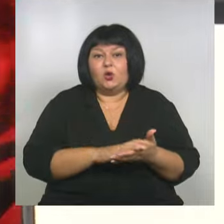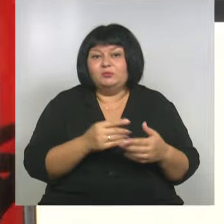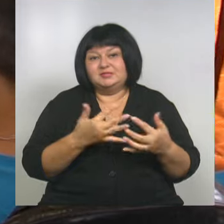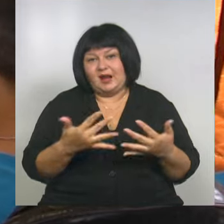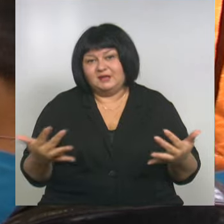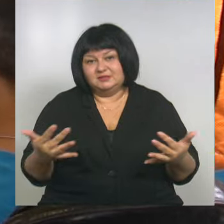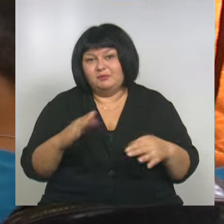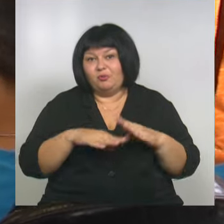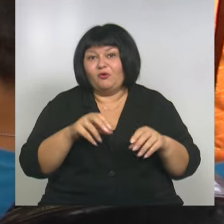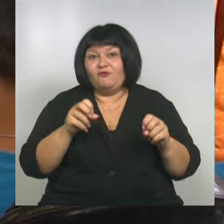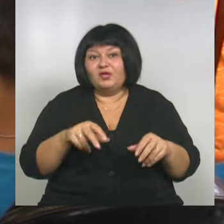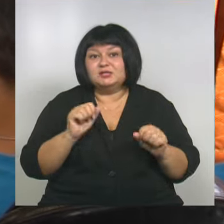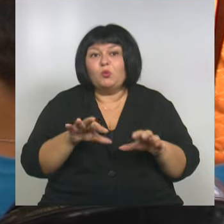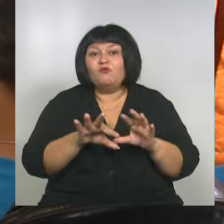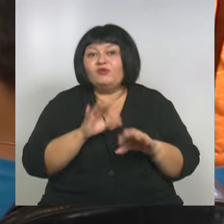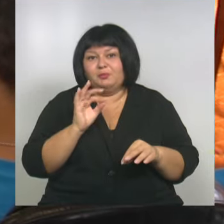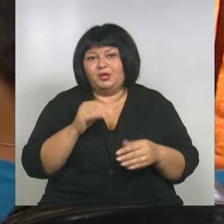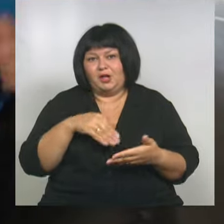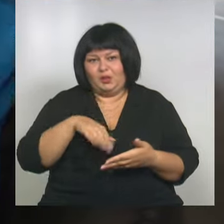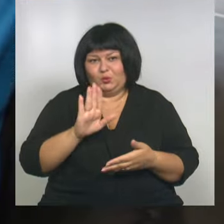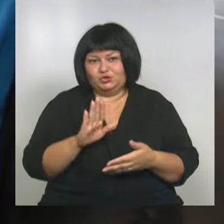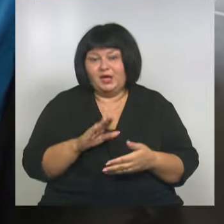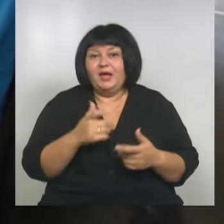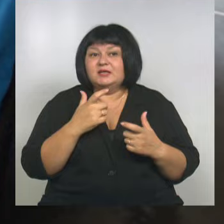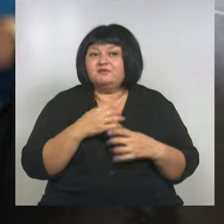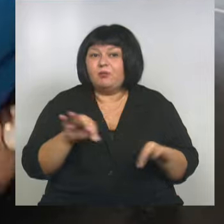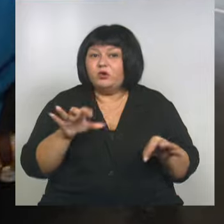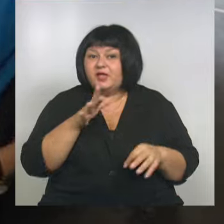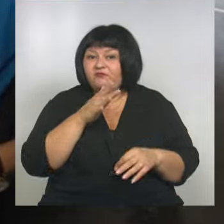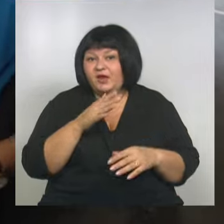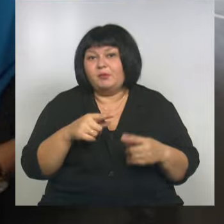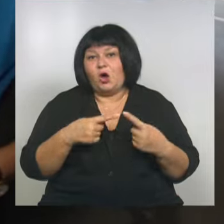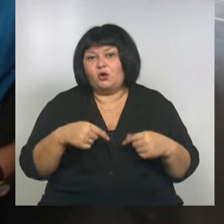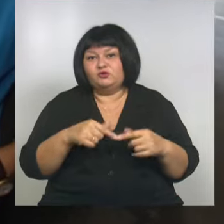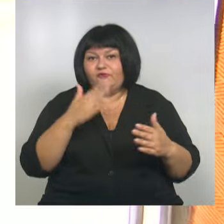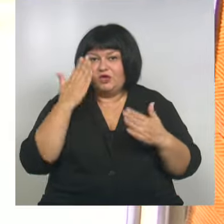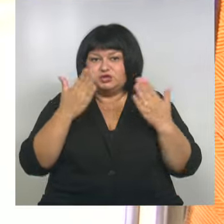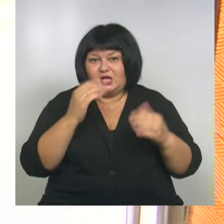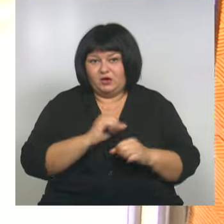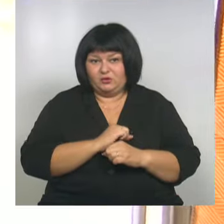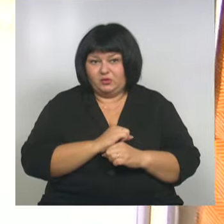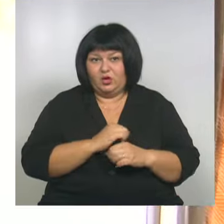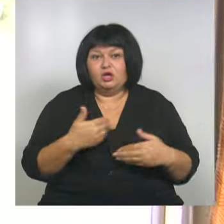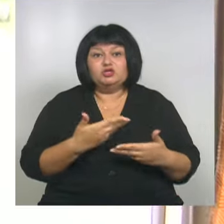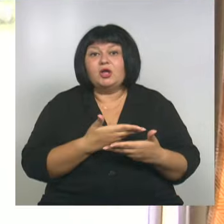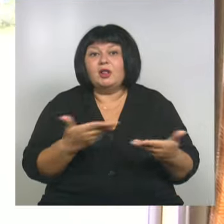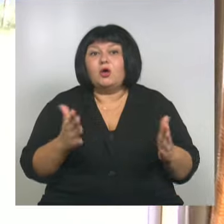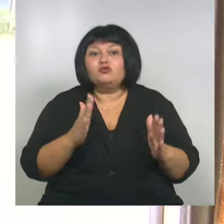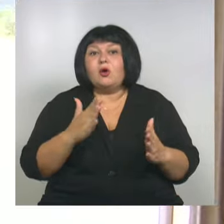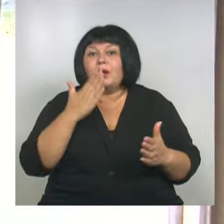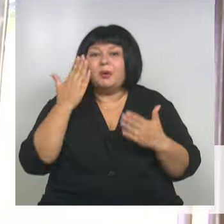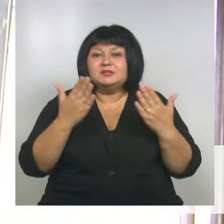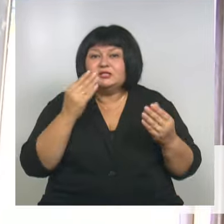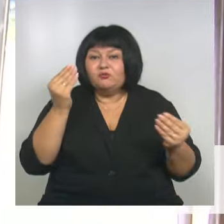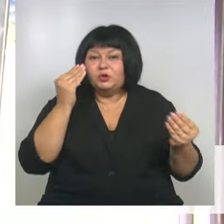разными профессиями и смогут выбрать для себя лучшее. В свободное время студентам организуют веселый досуг. Я желаю вам только позитивных